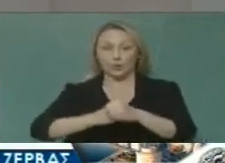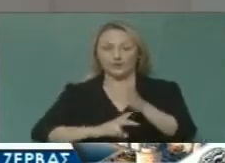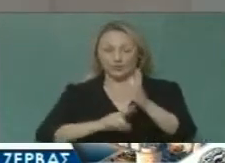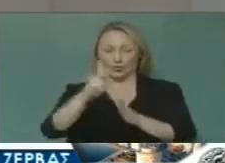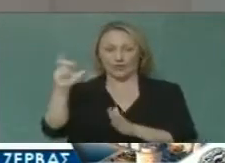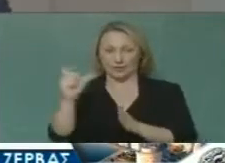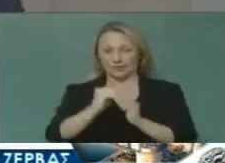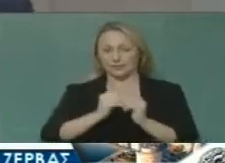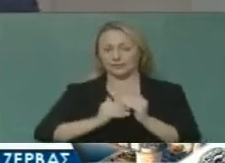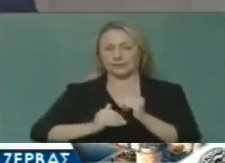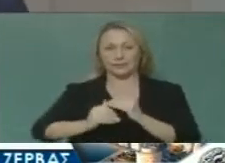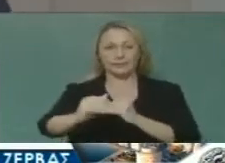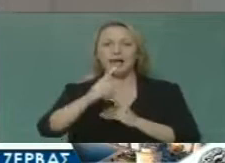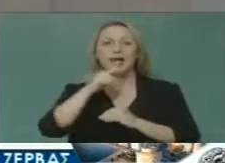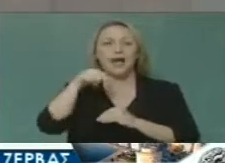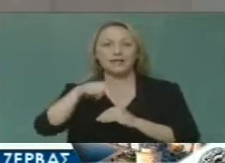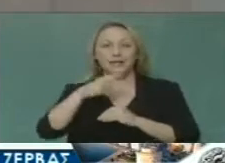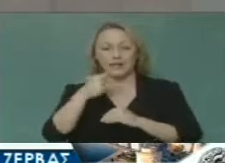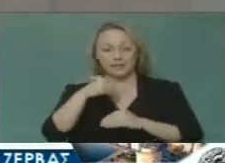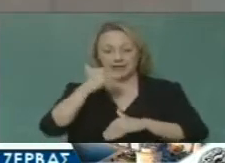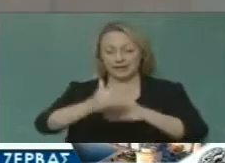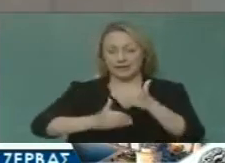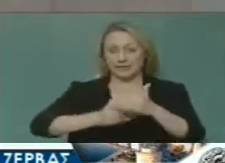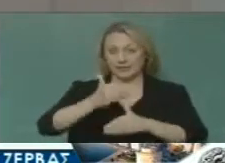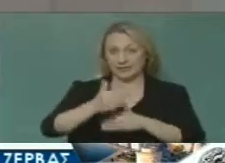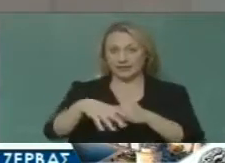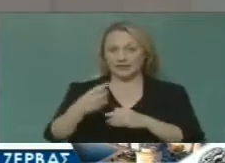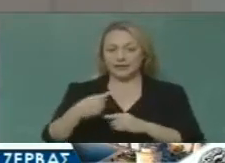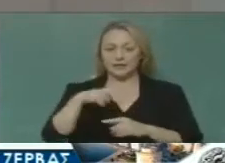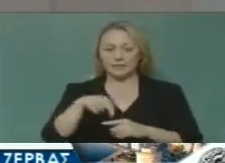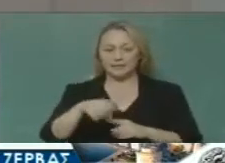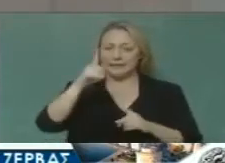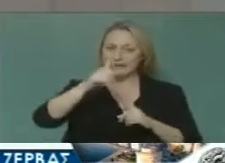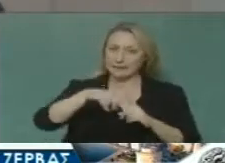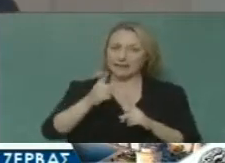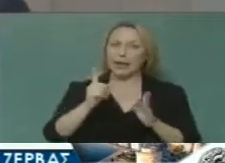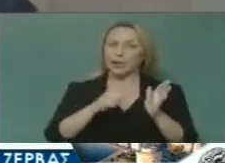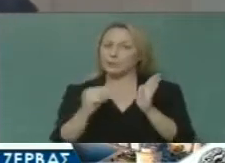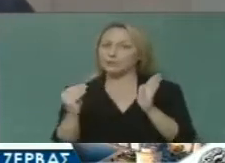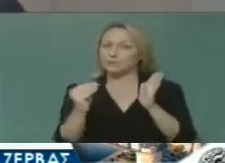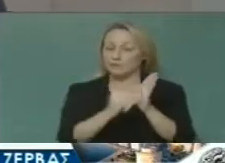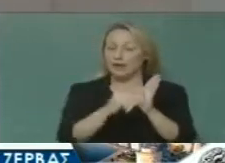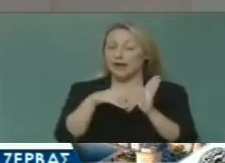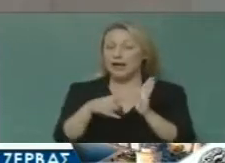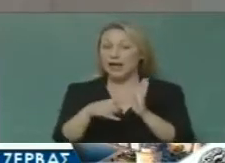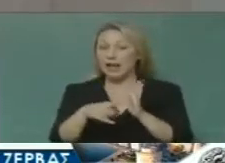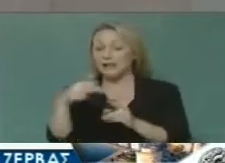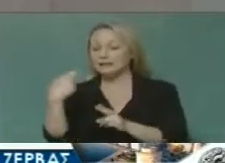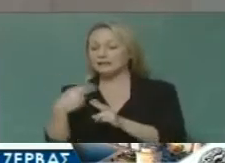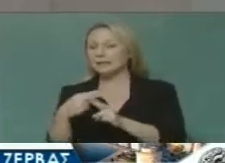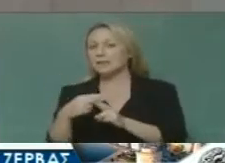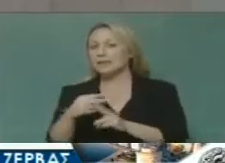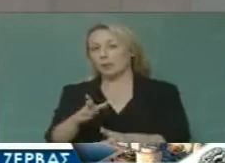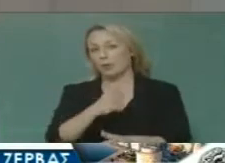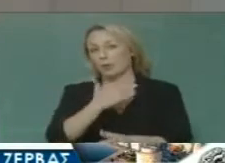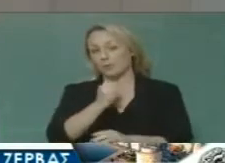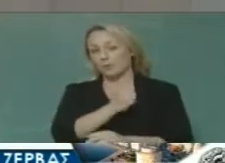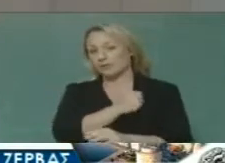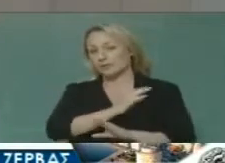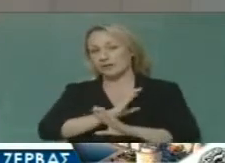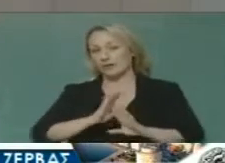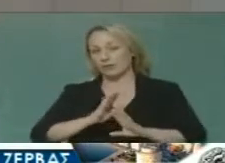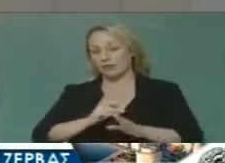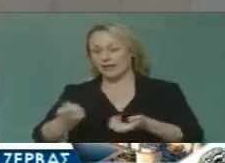εμάς η διαδικασία αυτή πέρα από το τυπικό του πράγματος είναι μια ουσιαστική διαδικασία. Η δική μας